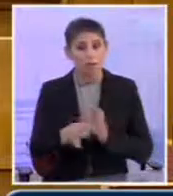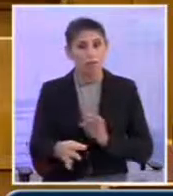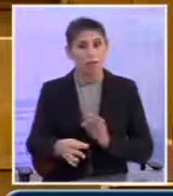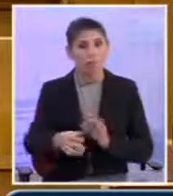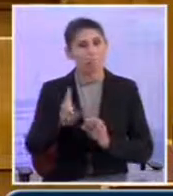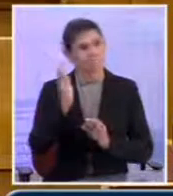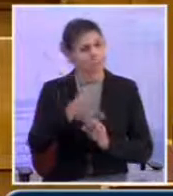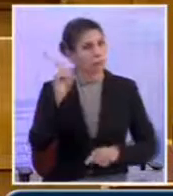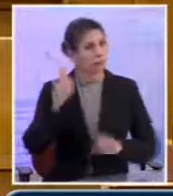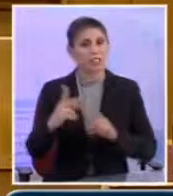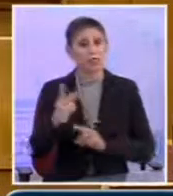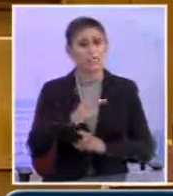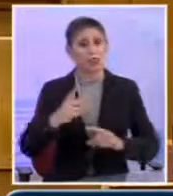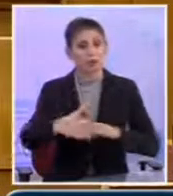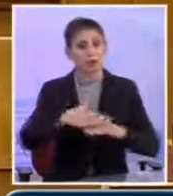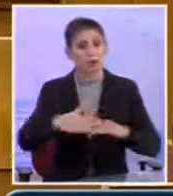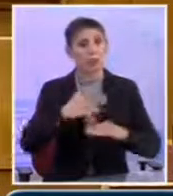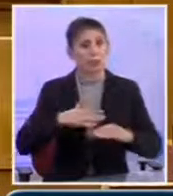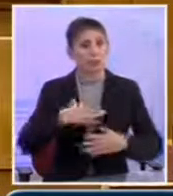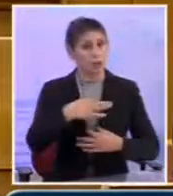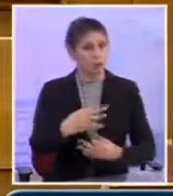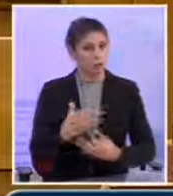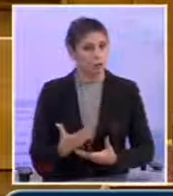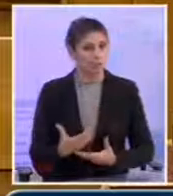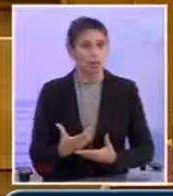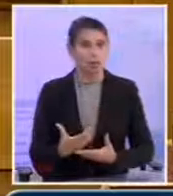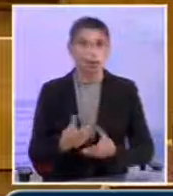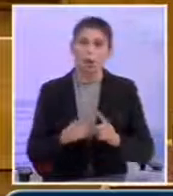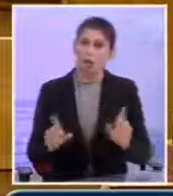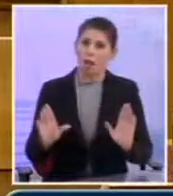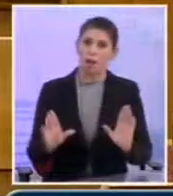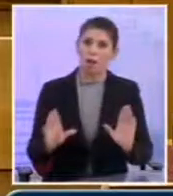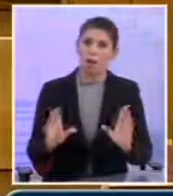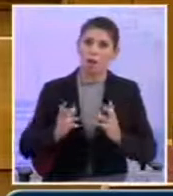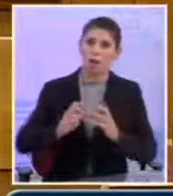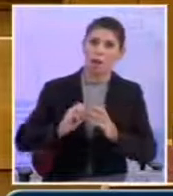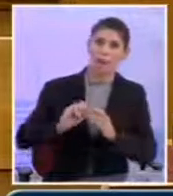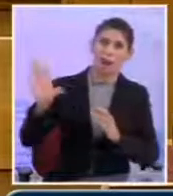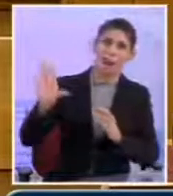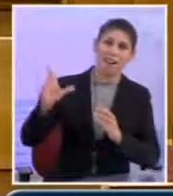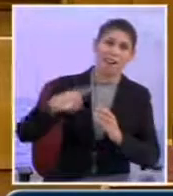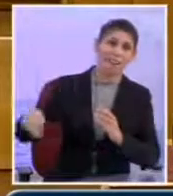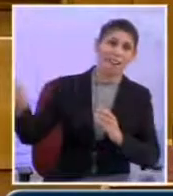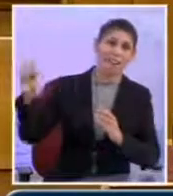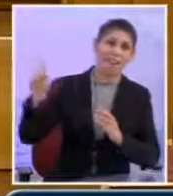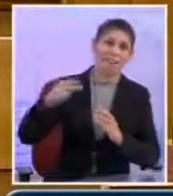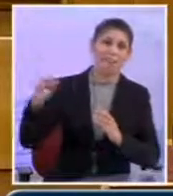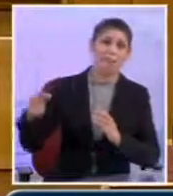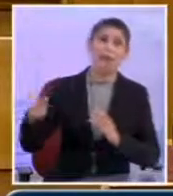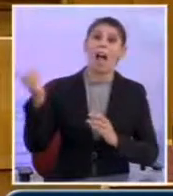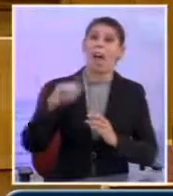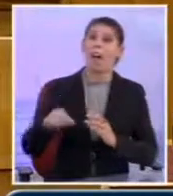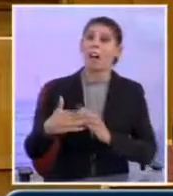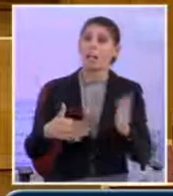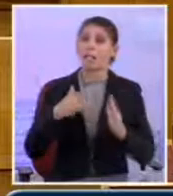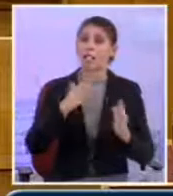κοινωνικά στρώματα που θέλουμε να εκπροσωπήσουμε Και άλλο να πετάμε την μπάλα στην εξέδρα Άλλο τα αριστερά λόγια και υπεράσπιση